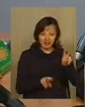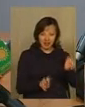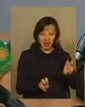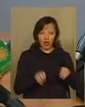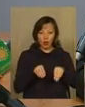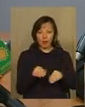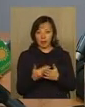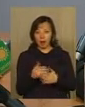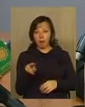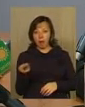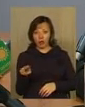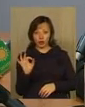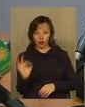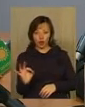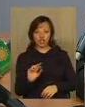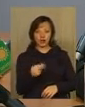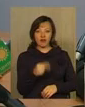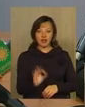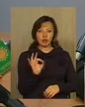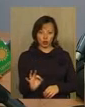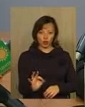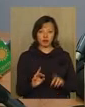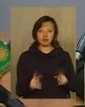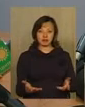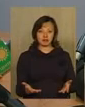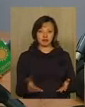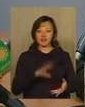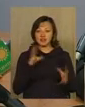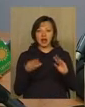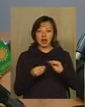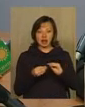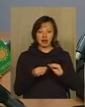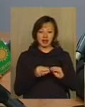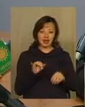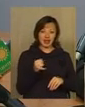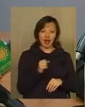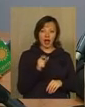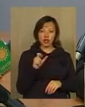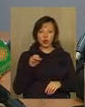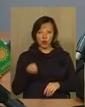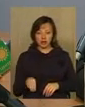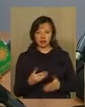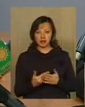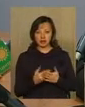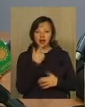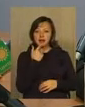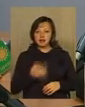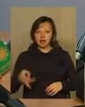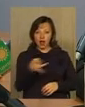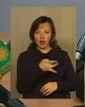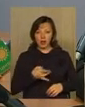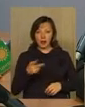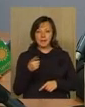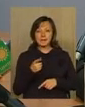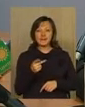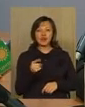у Полонському 0, Чемеровецькому 0 і взагалі і в азотних. У Красилівському, наприклад, майже